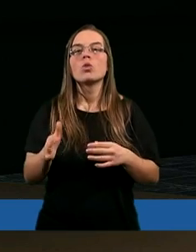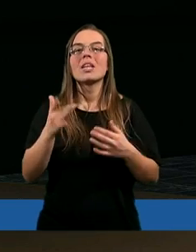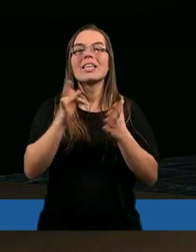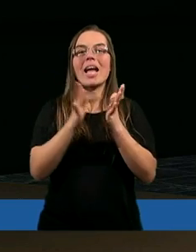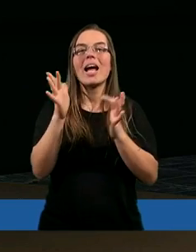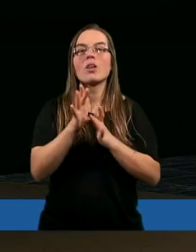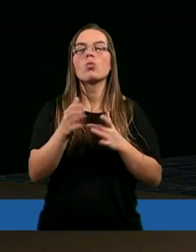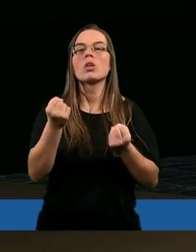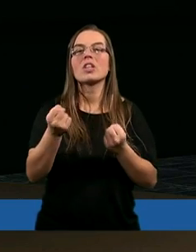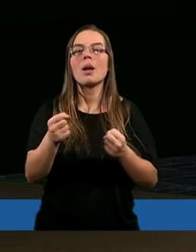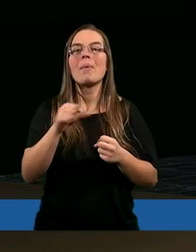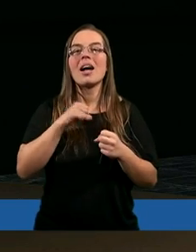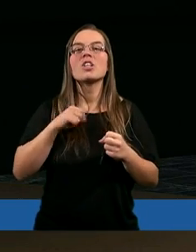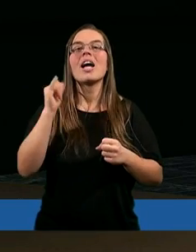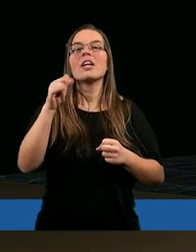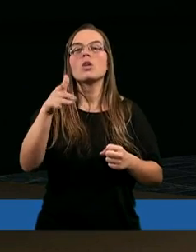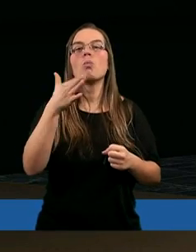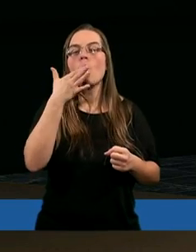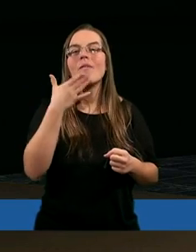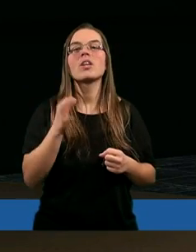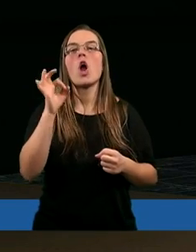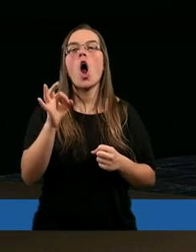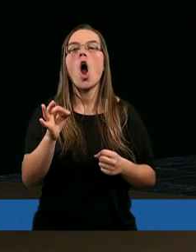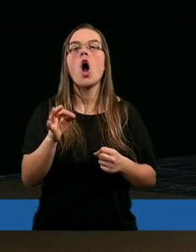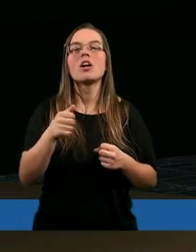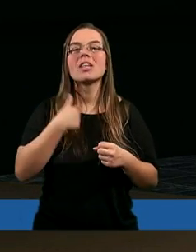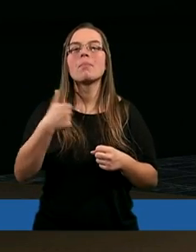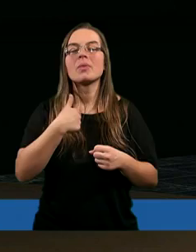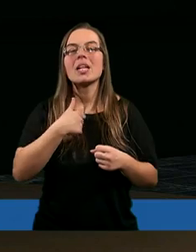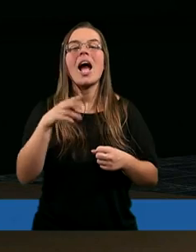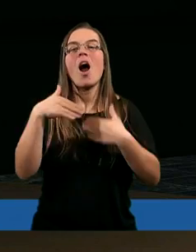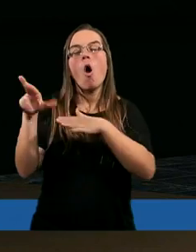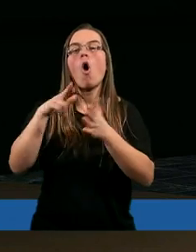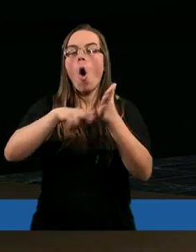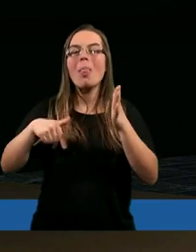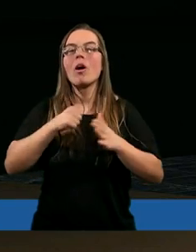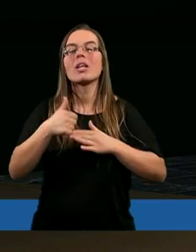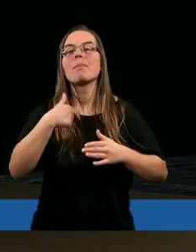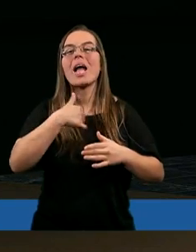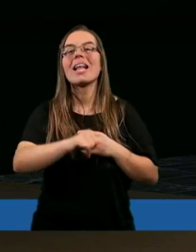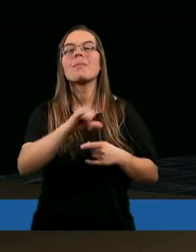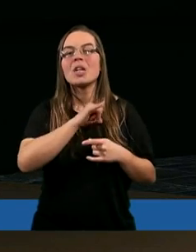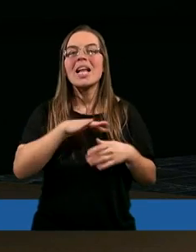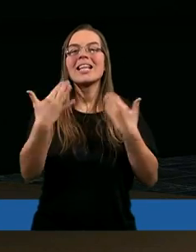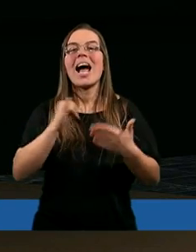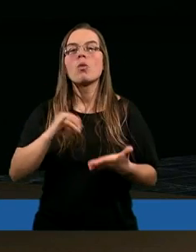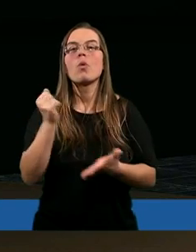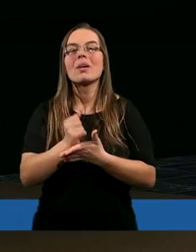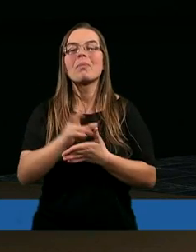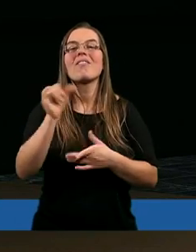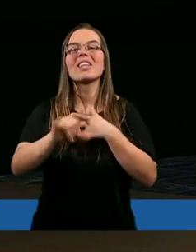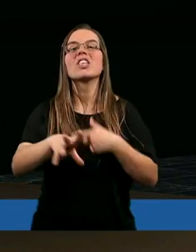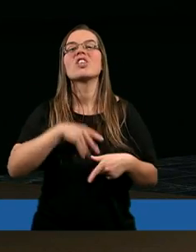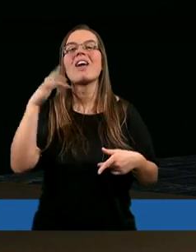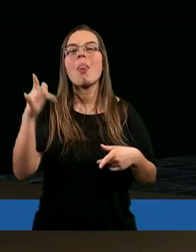Jezus Szymon widząc to przypadł i mówi odejdź ode mnie, bo ja mięszę grzeszny. Zdał sobie sprawę, że jest przed